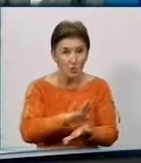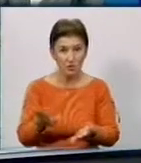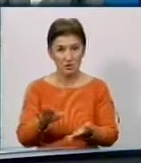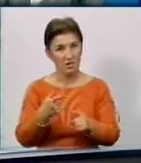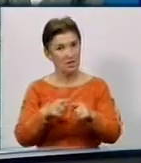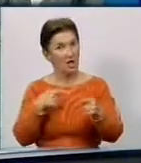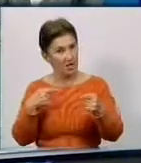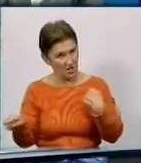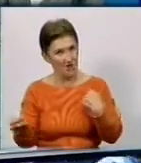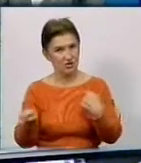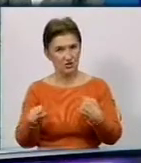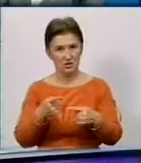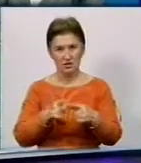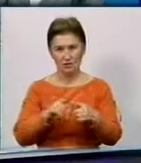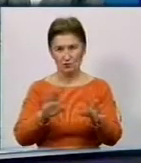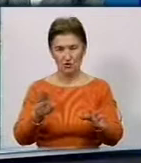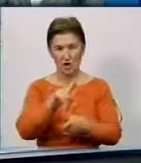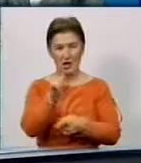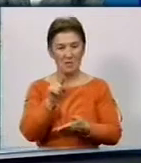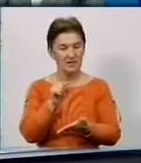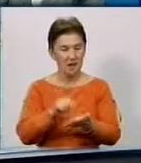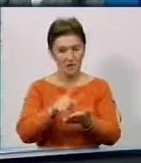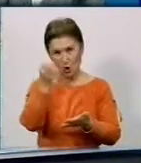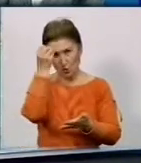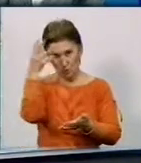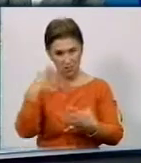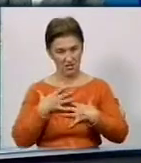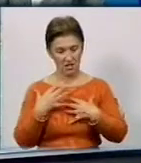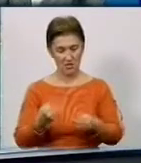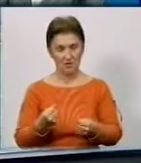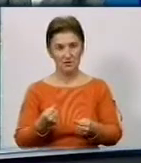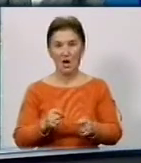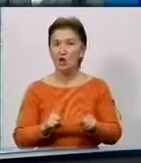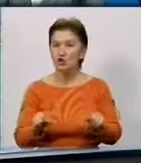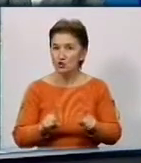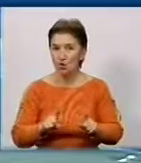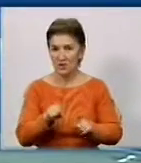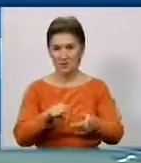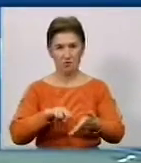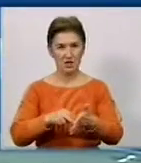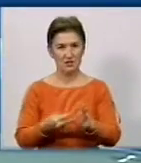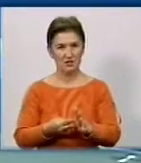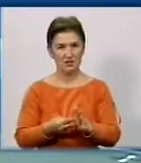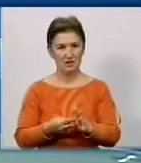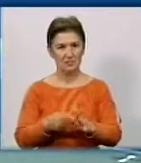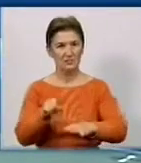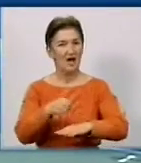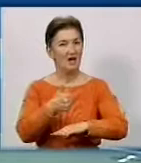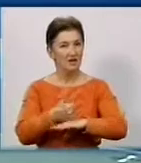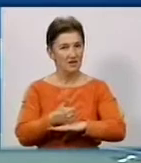это уже иншее вопрос. Это вопрос культуры здоровья. В этом направлении что-то планировано сделать? Я думаю, что главное